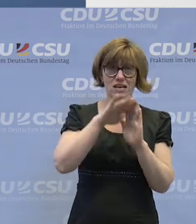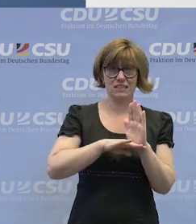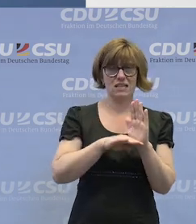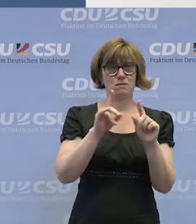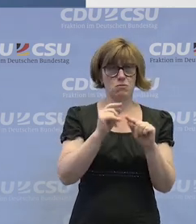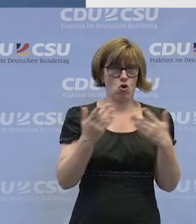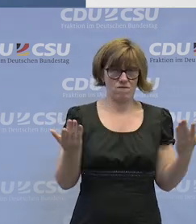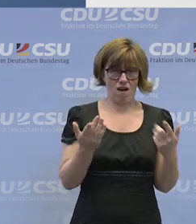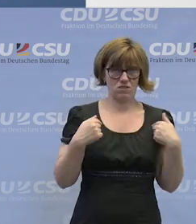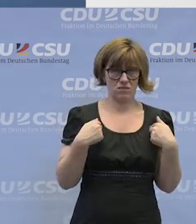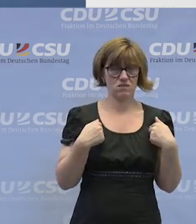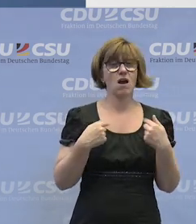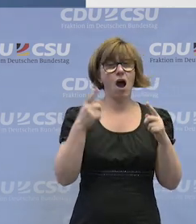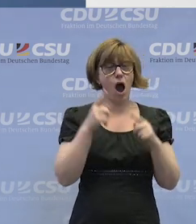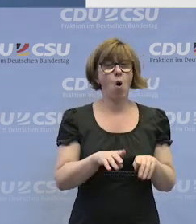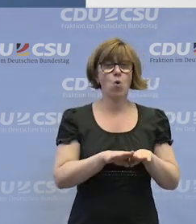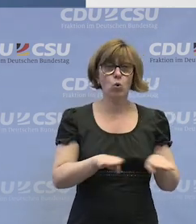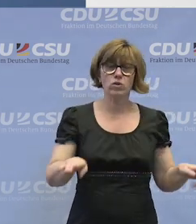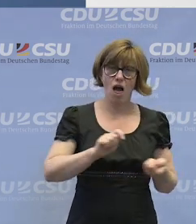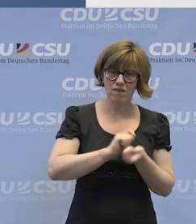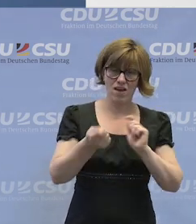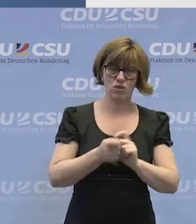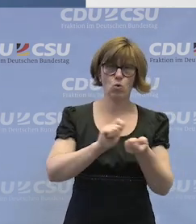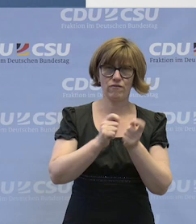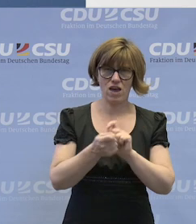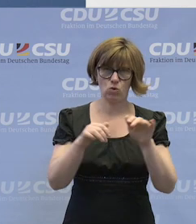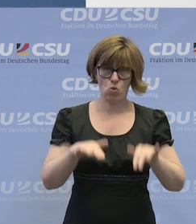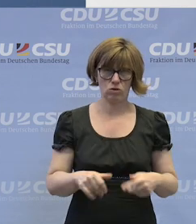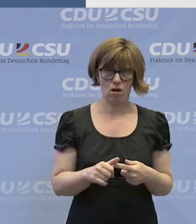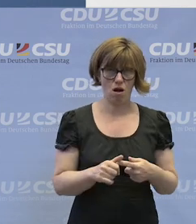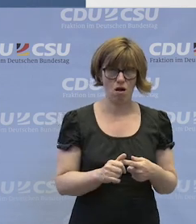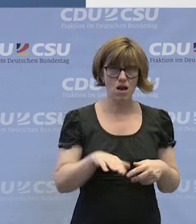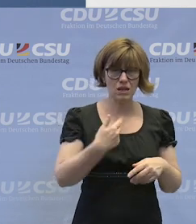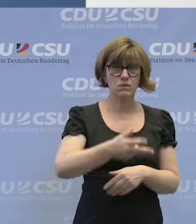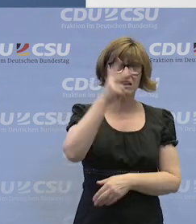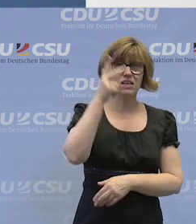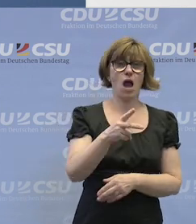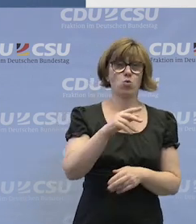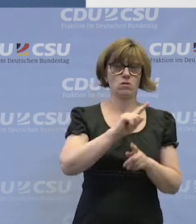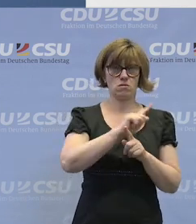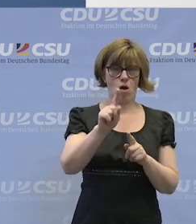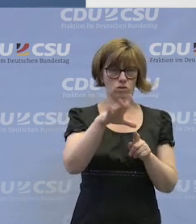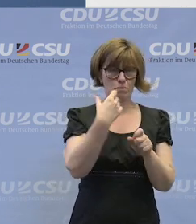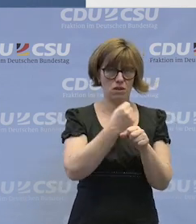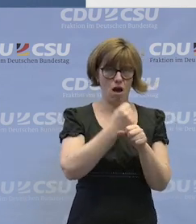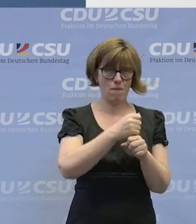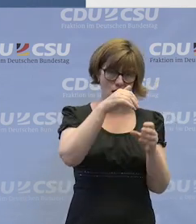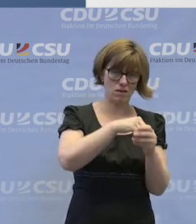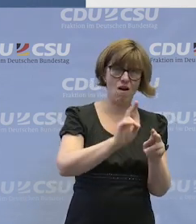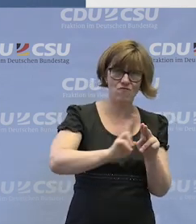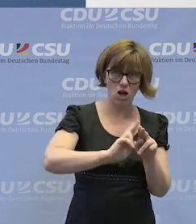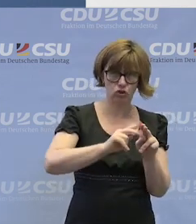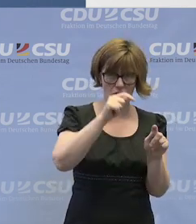bedeutet auch grundlegende Veränderungen für die rund 300.000 Beschäftigten in den